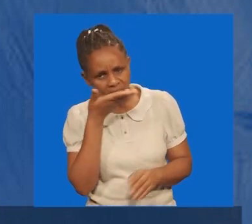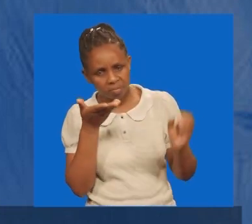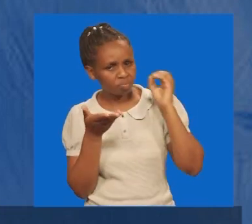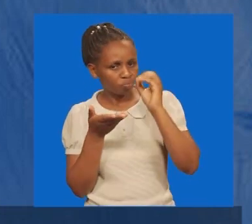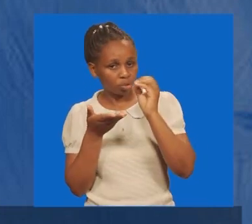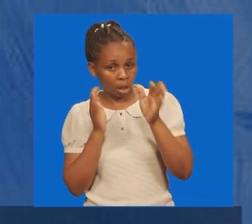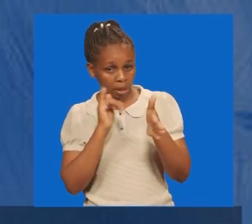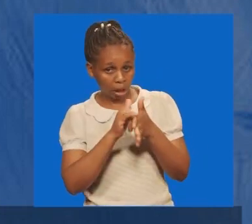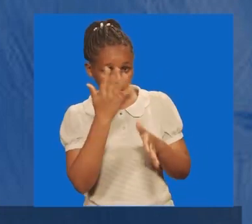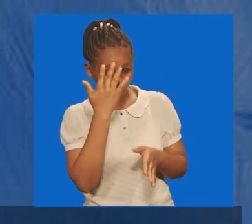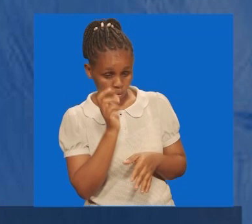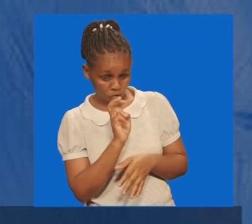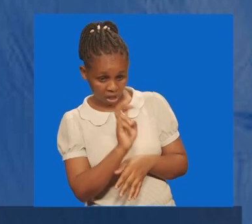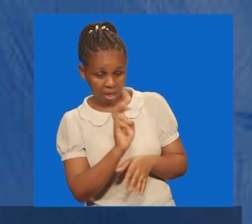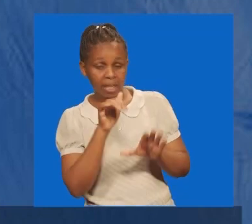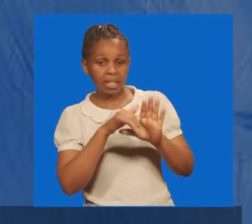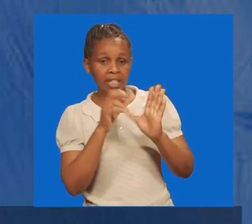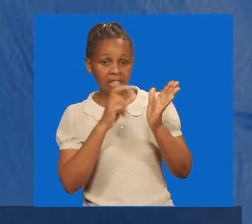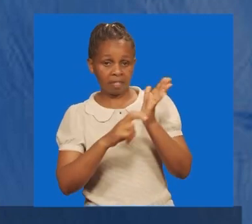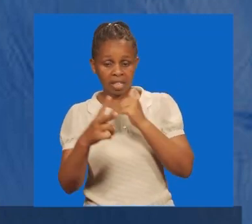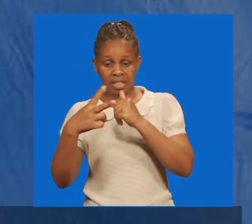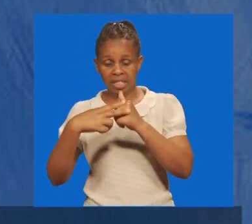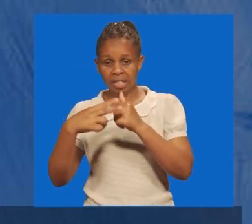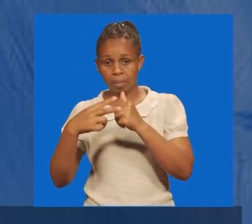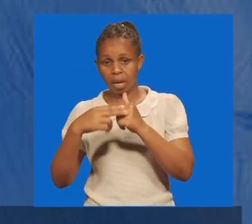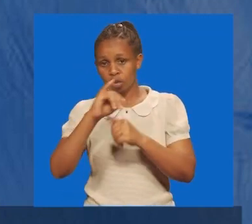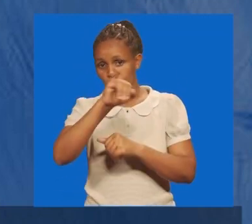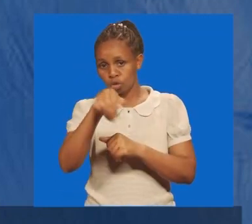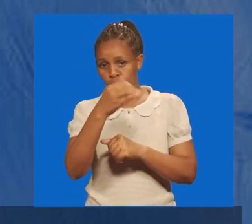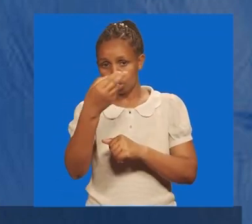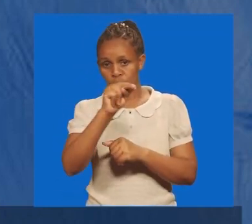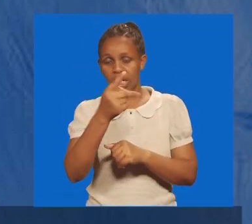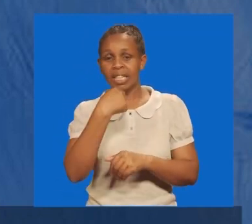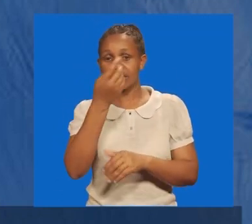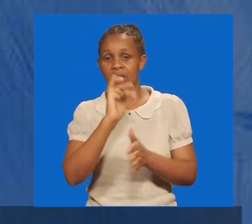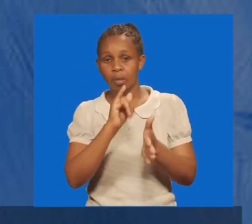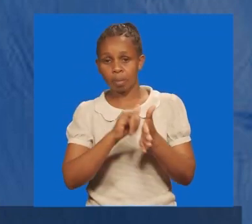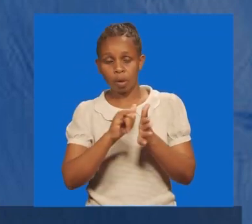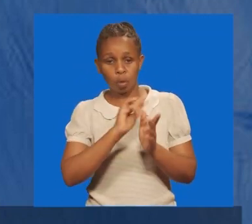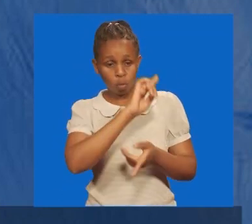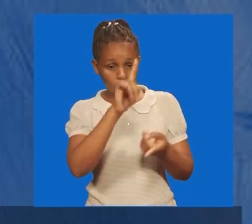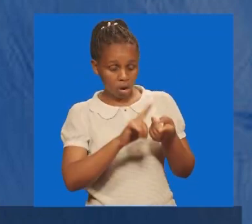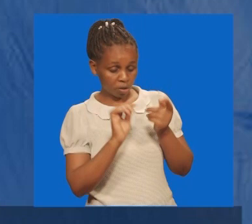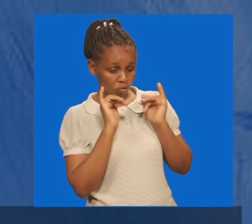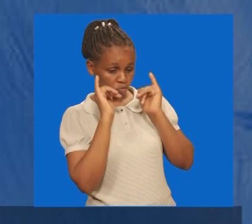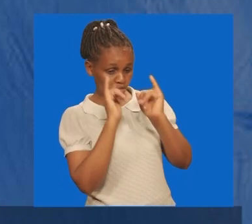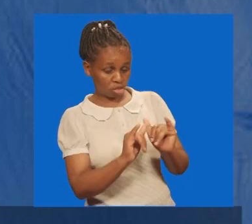ndiyo, maana, ukiangalia, ponye msari ule wa saba, wayona na sema, basi, mkikaa,